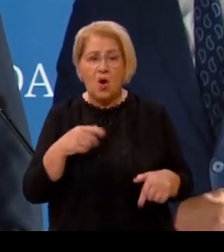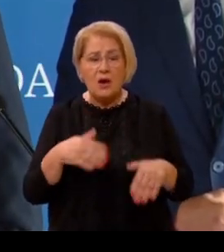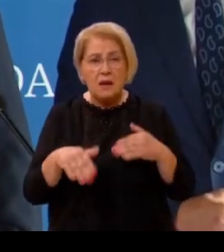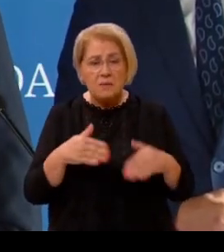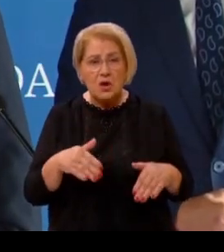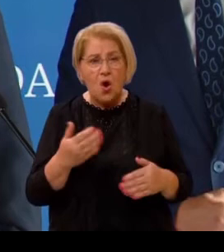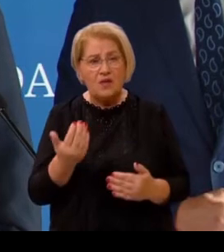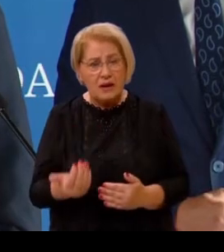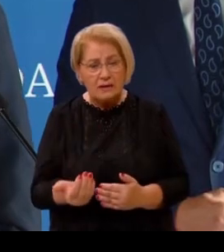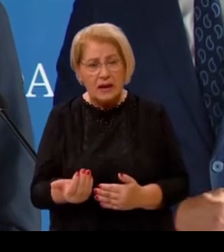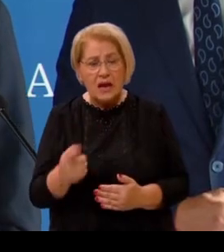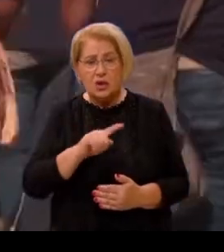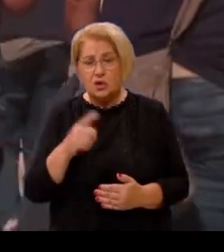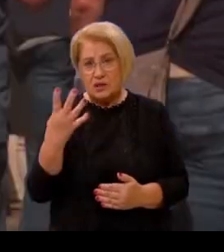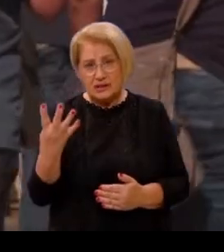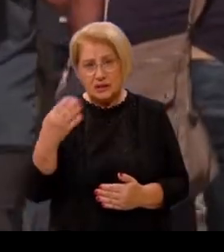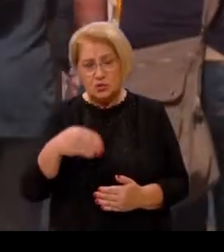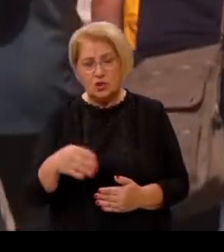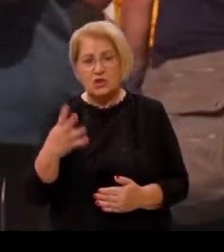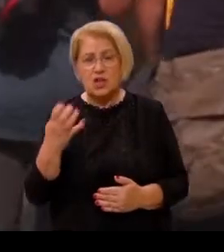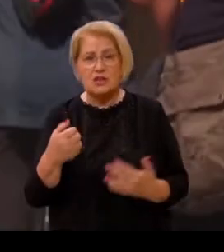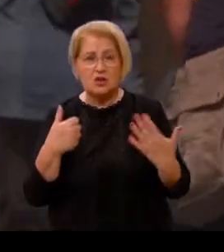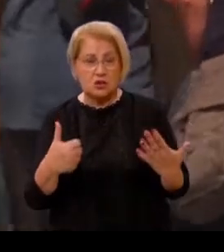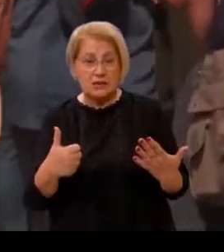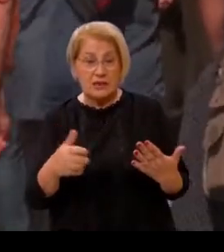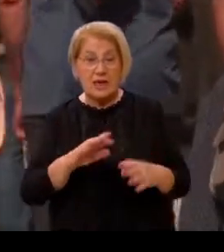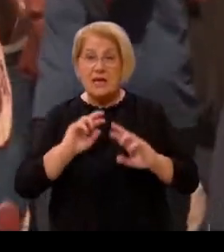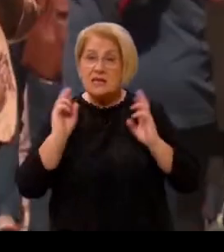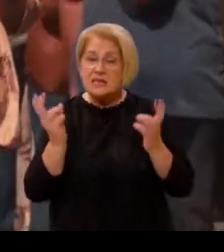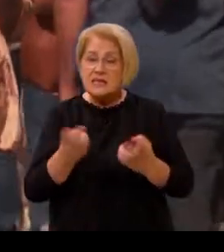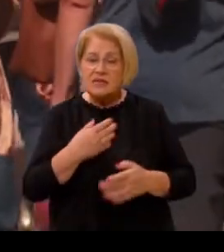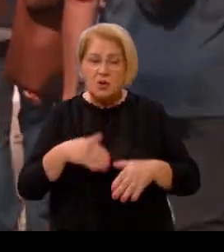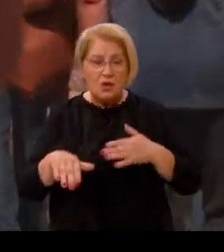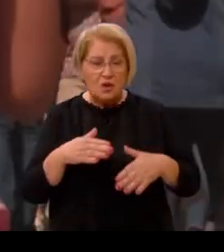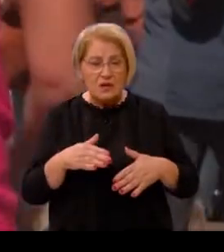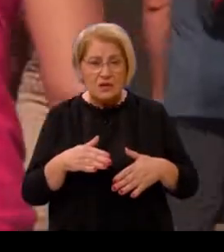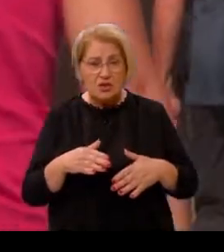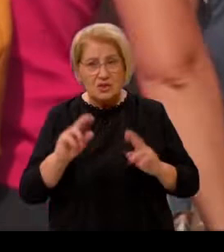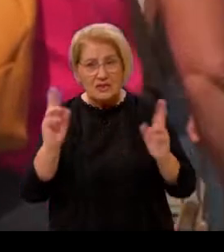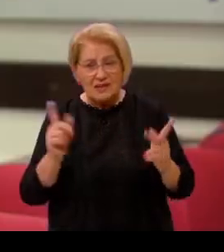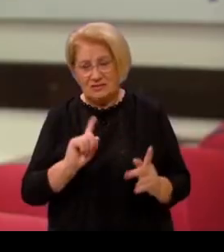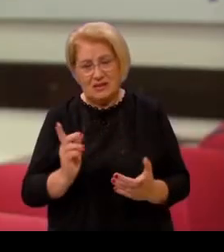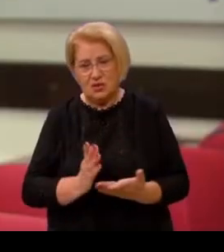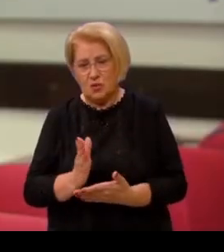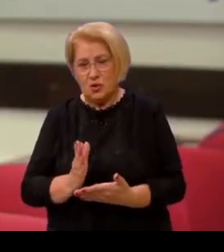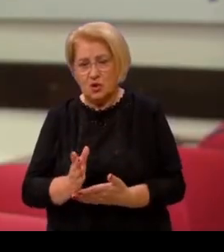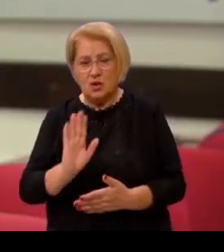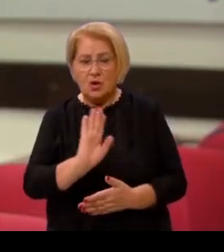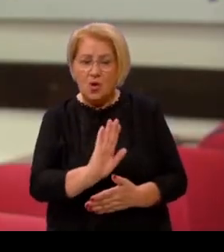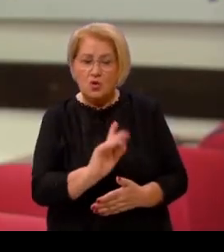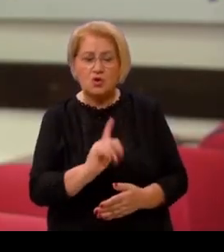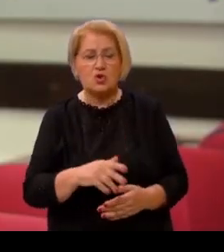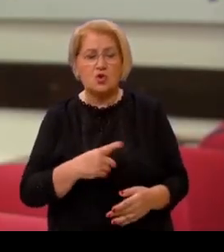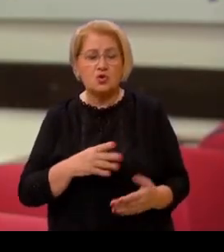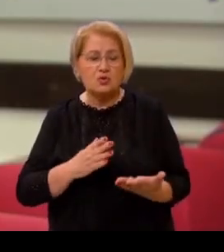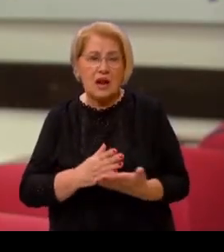do 4360 kuna. Svi umirovljeničkih zahtjevi, naravno, nisu prošli. Ono što smo tražili,